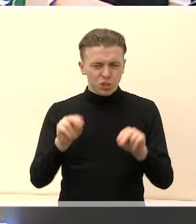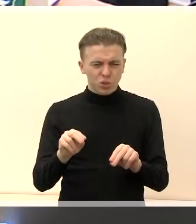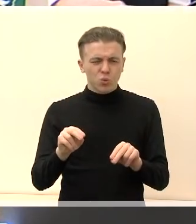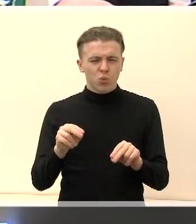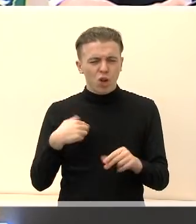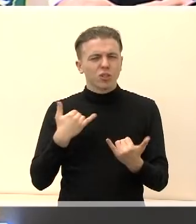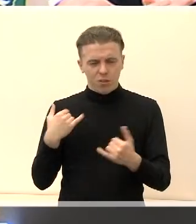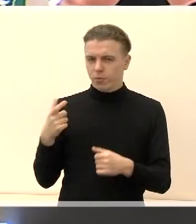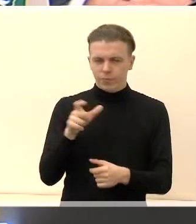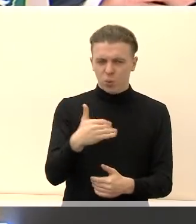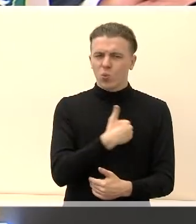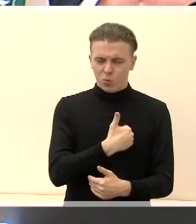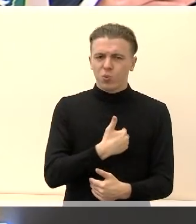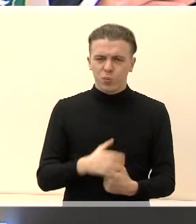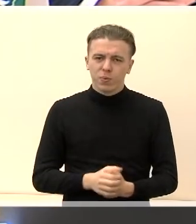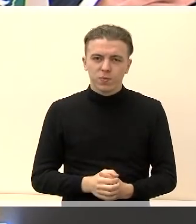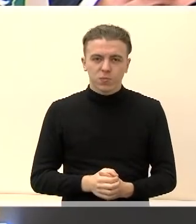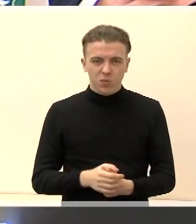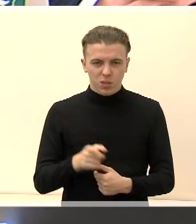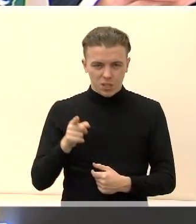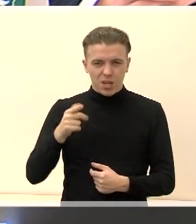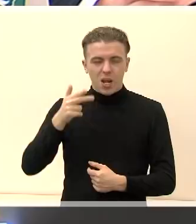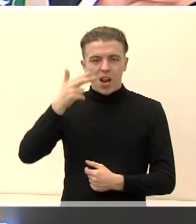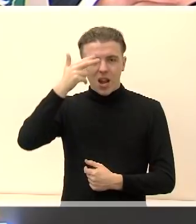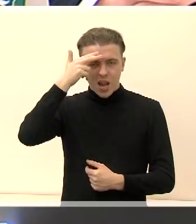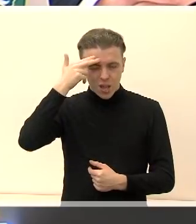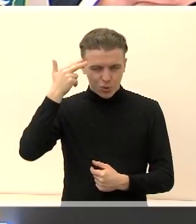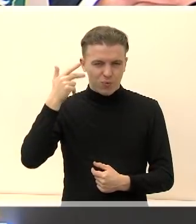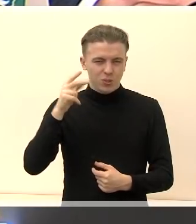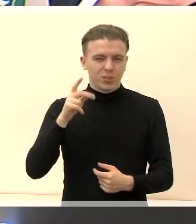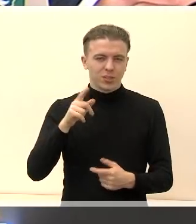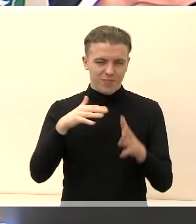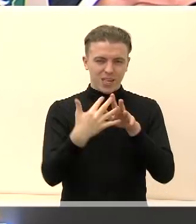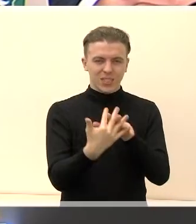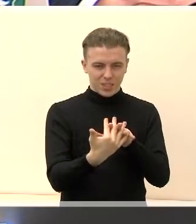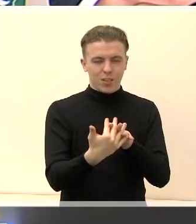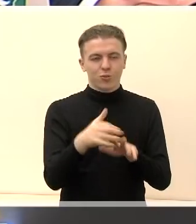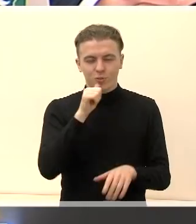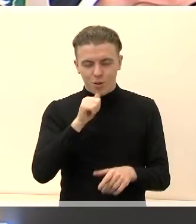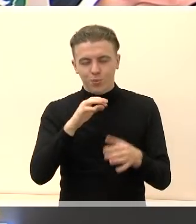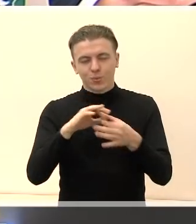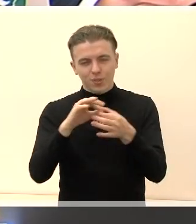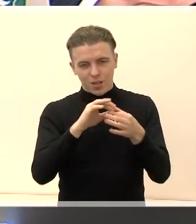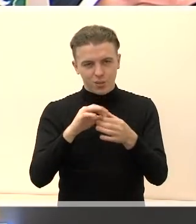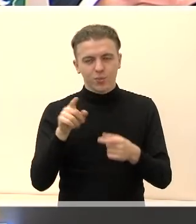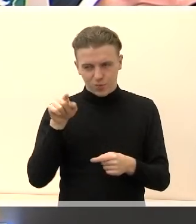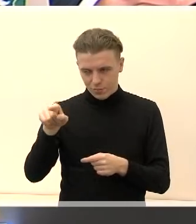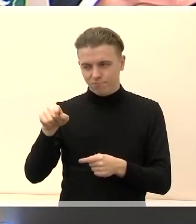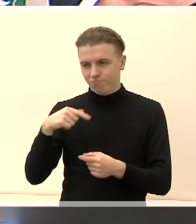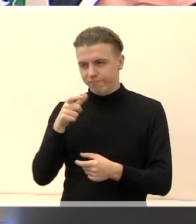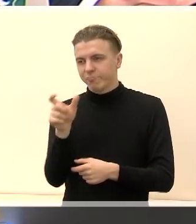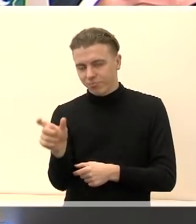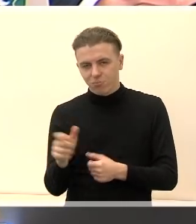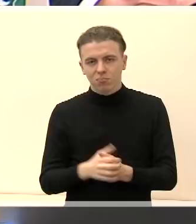replikuoti Arminas Moskėvičius Lietuvos valstiečių žalių sąjungą gerbiamam Gedabino Akelaičiai, kad Marijampolė